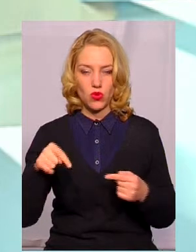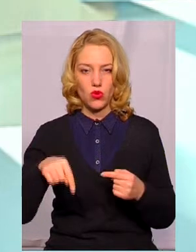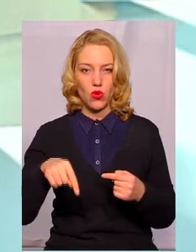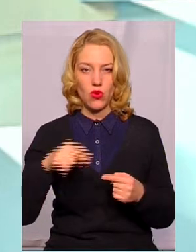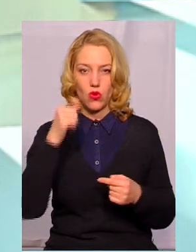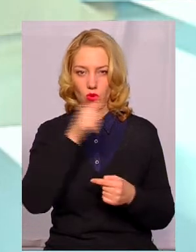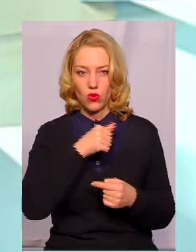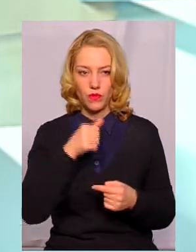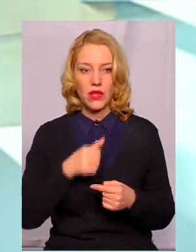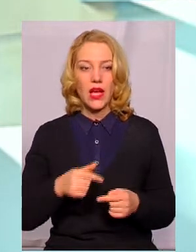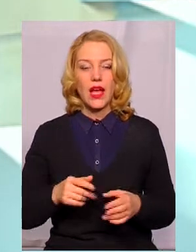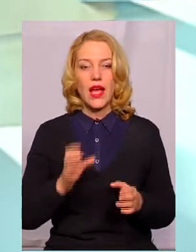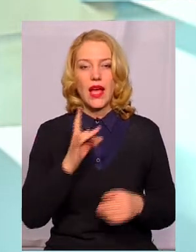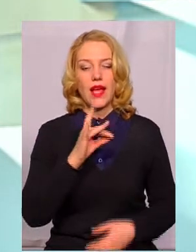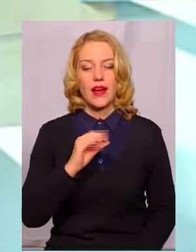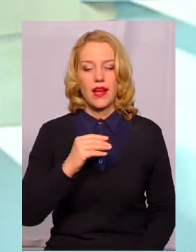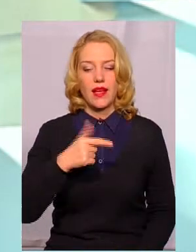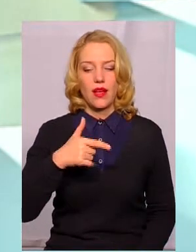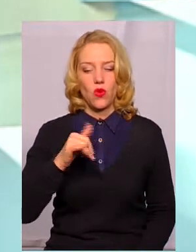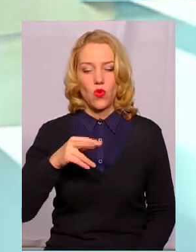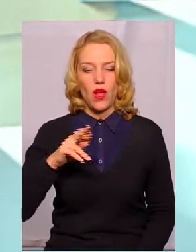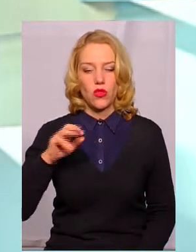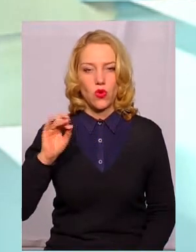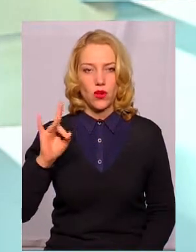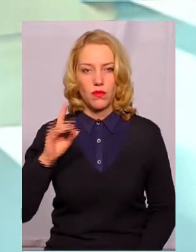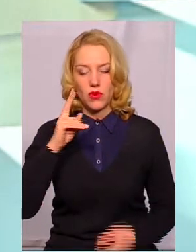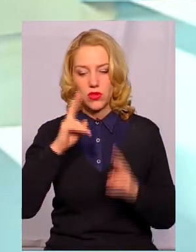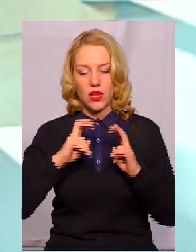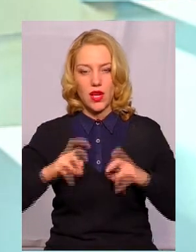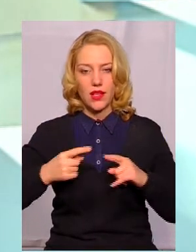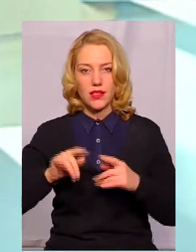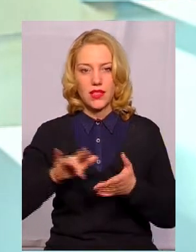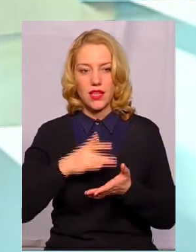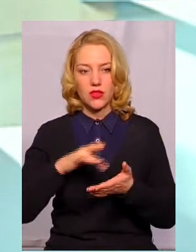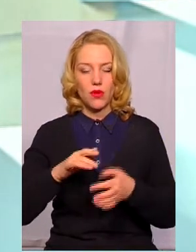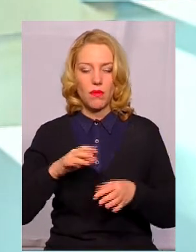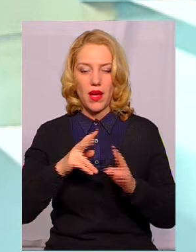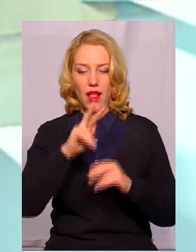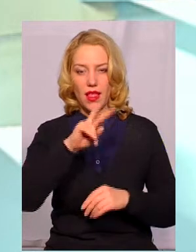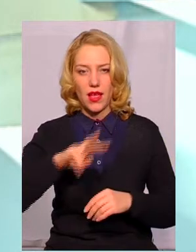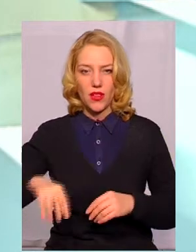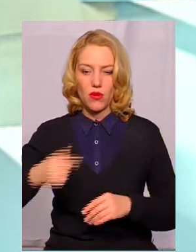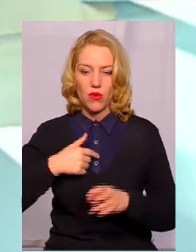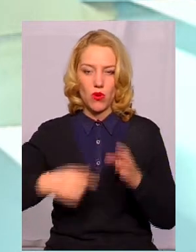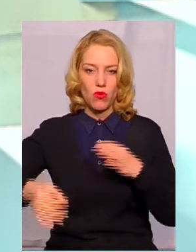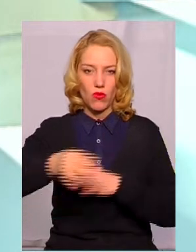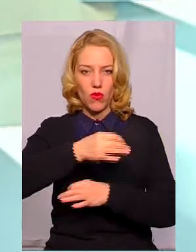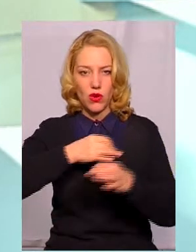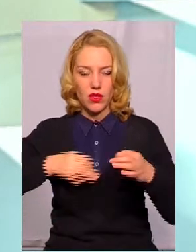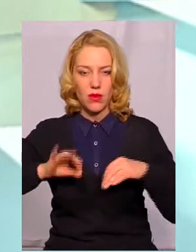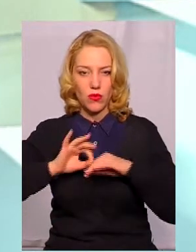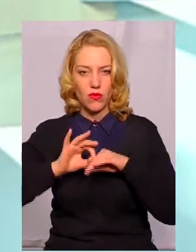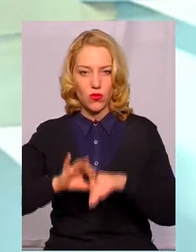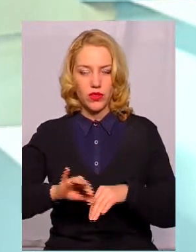Регулятор розглядає ті розрахунки, паралельно ми проводимо обговорення по тих розрахунках.